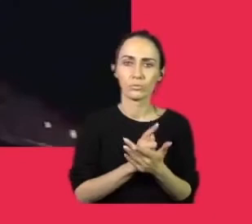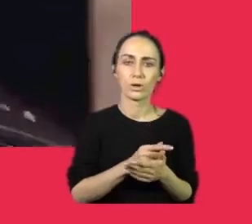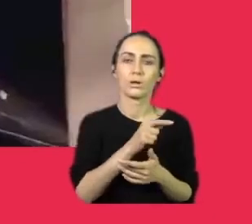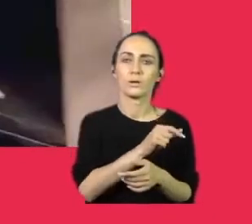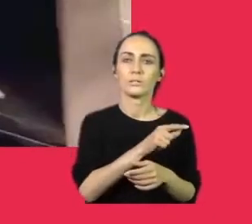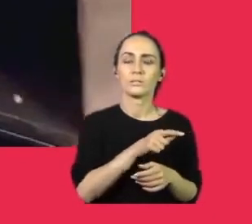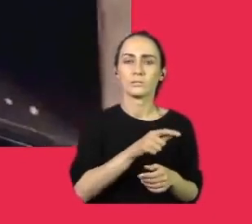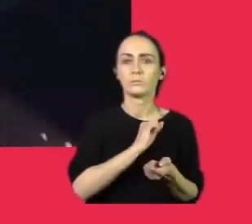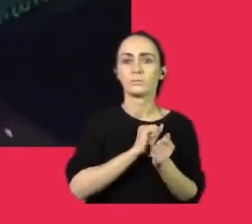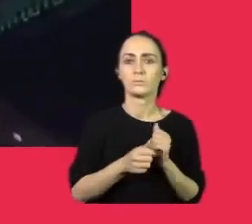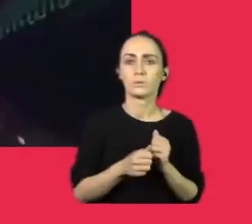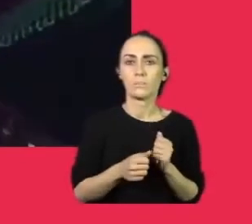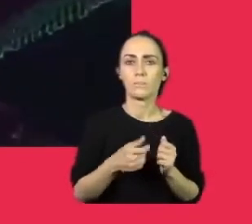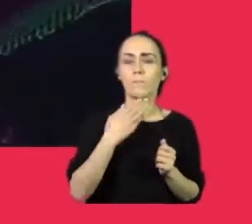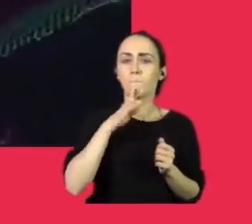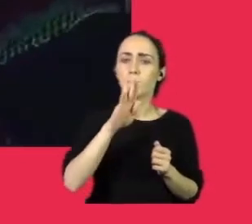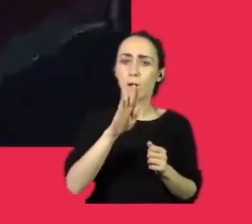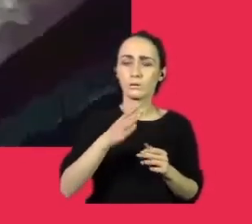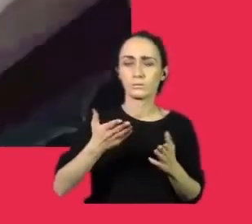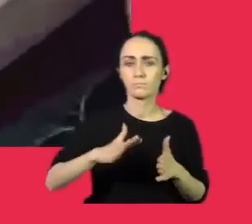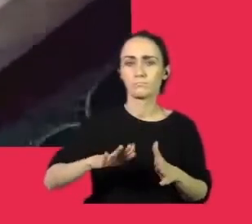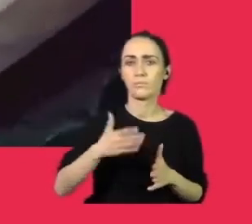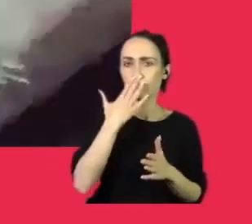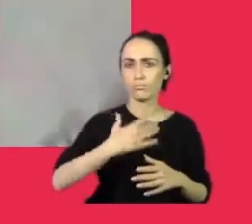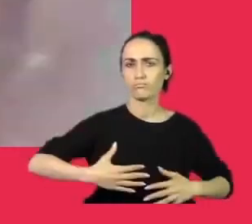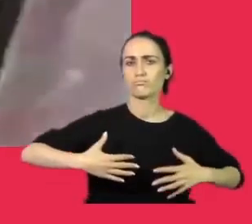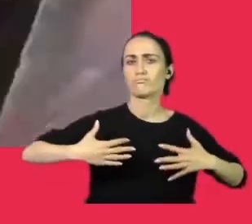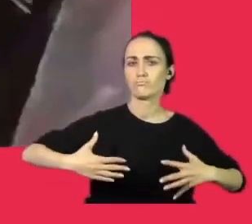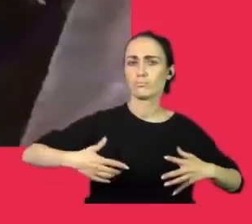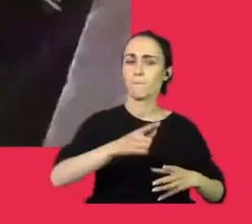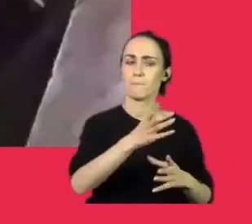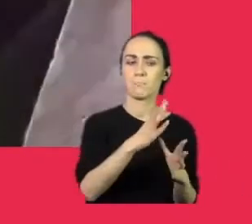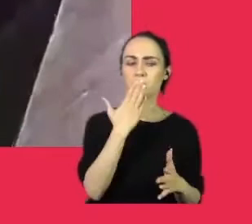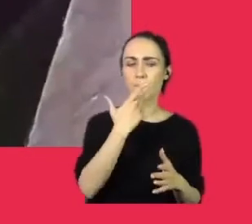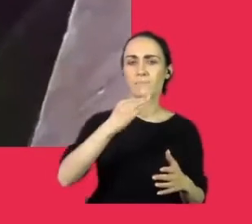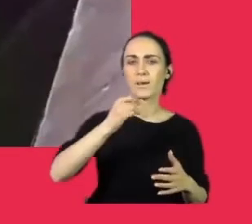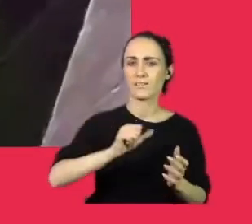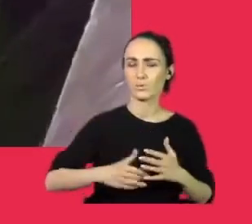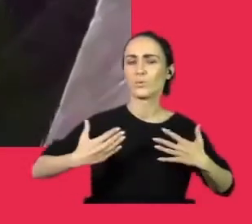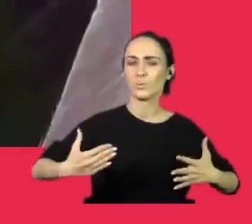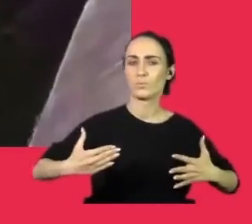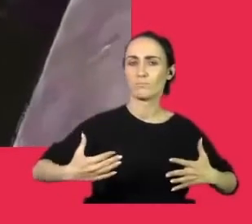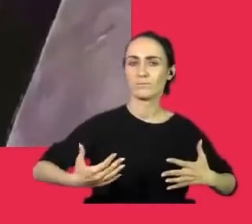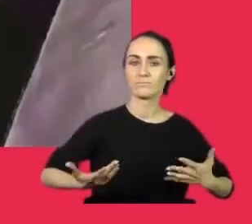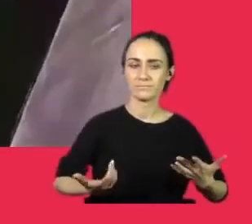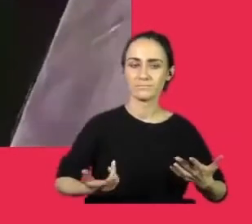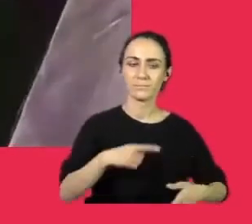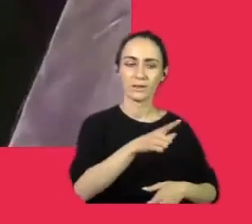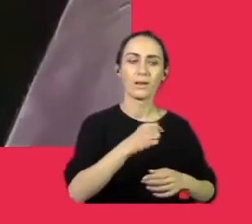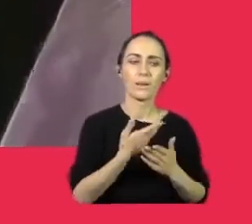dość pokaźnych rozmiarów i dość grubych kształtów. Mamy tutaj również malucha